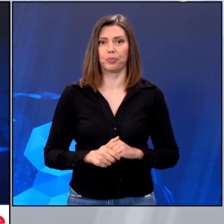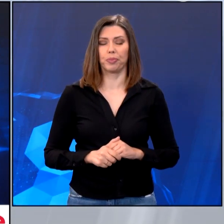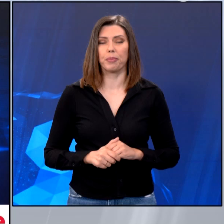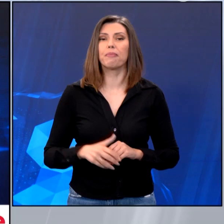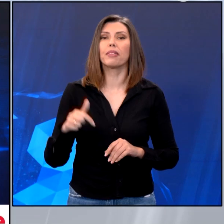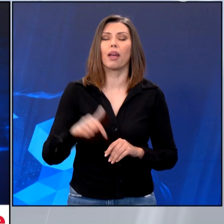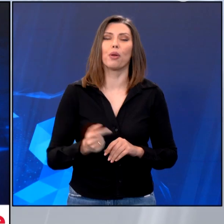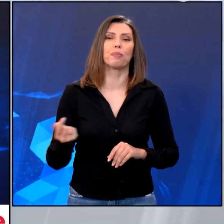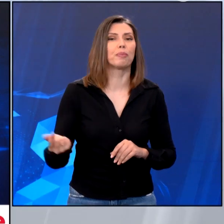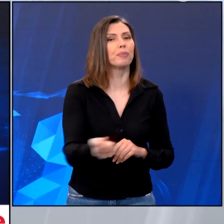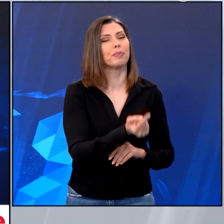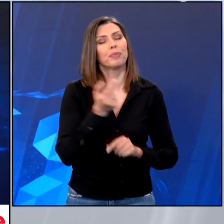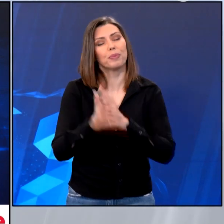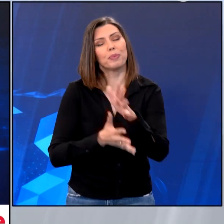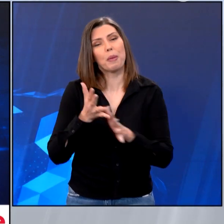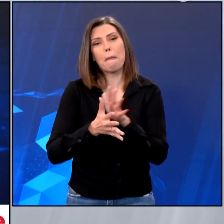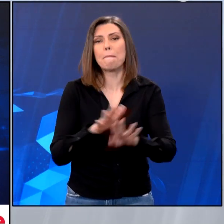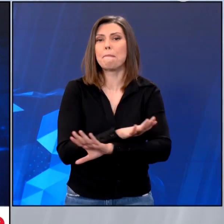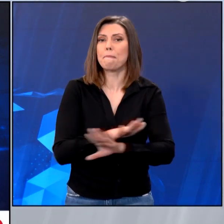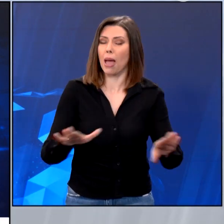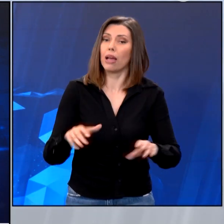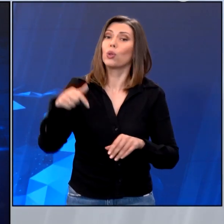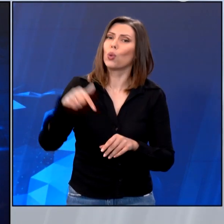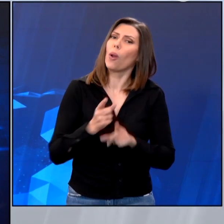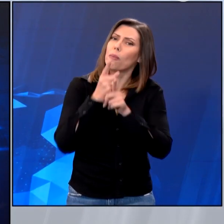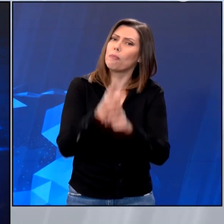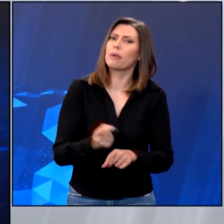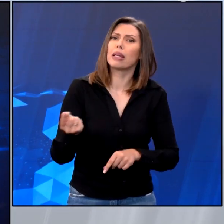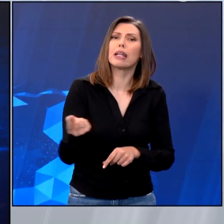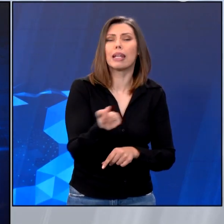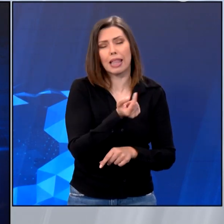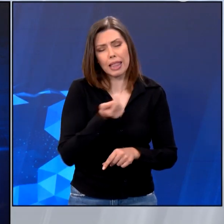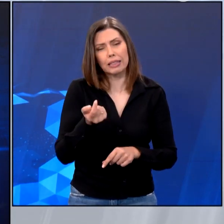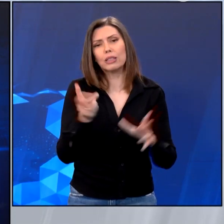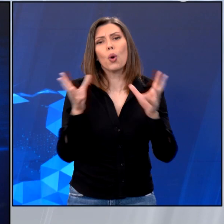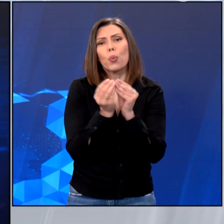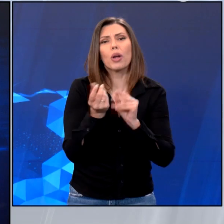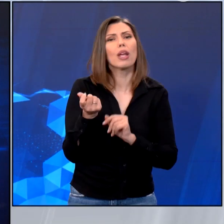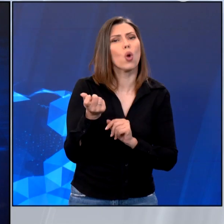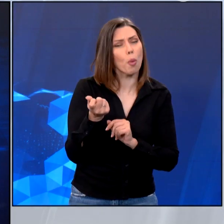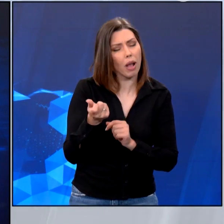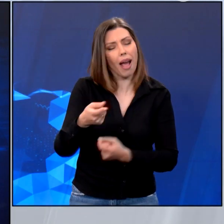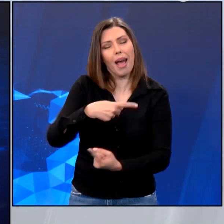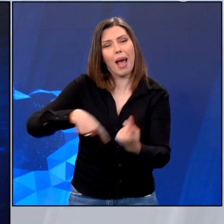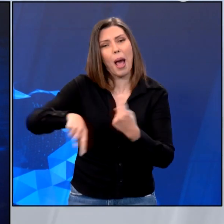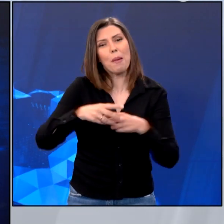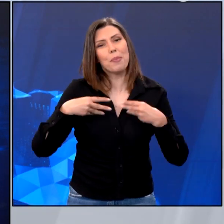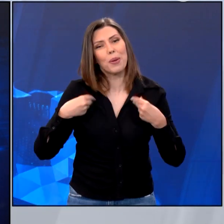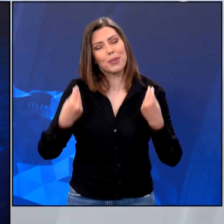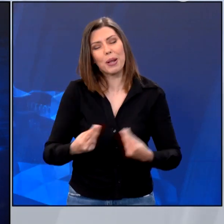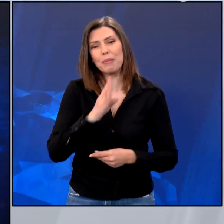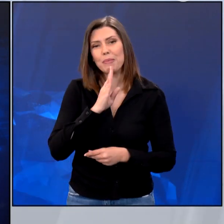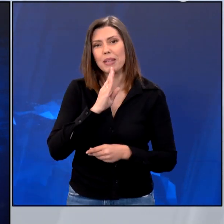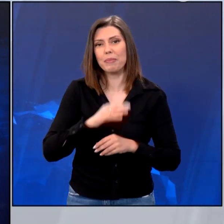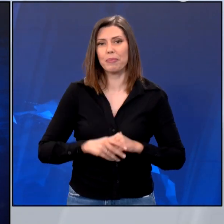Εδώ κυρίες και κύριοι το δελτίο μας στη νοηματική γλώσσα ολοκληρώθηκε. Ακολουθεί η οικονομική σας ενημέρωση από τον Οικονομικό Ταχυδρόμο με τον Γιώργο Παπά.